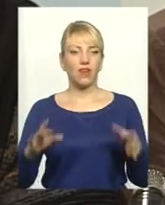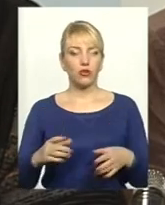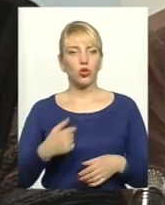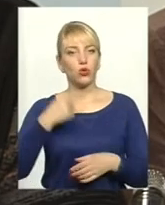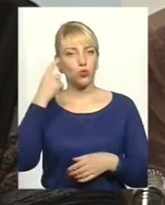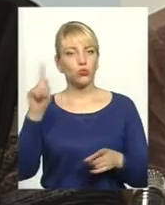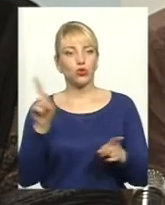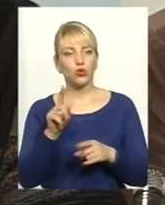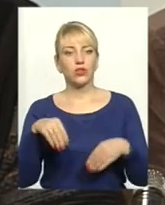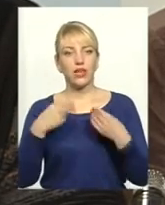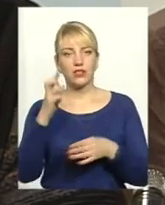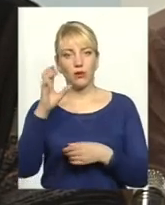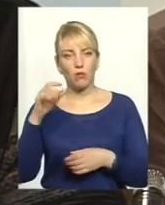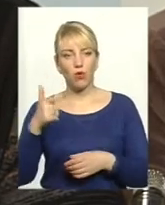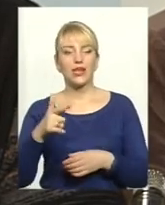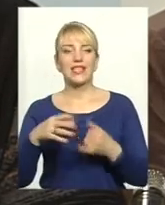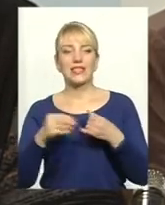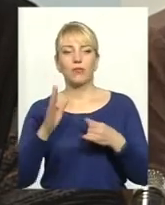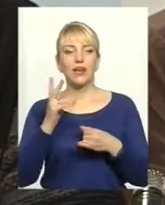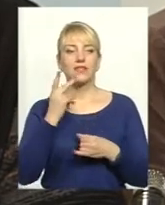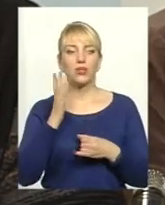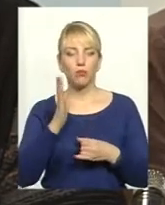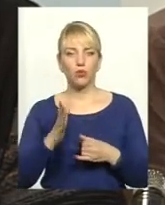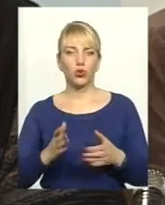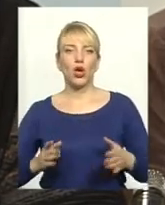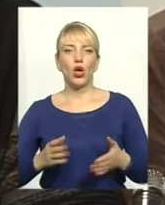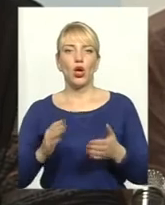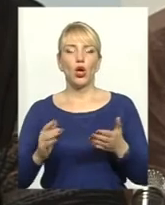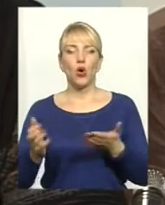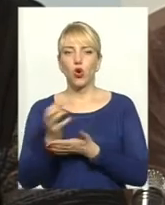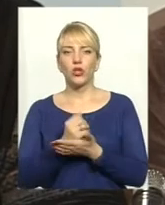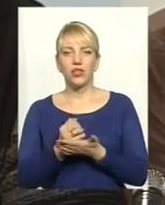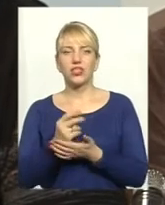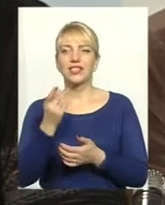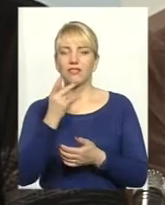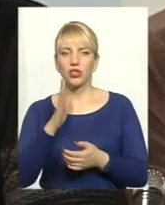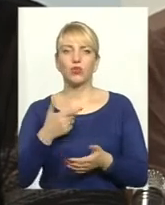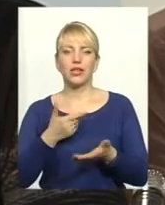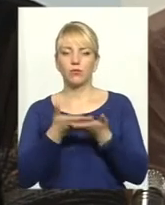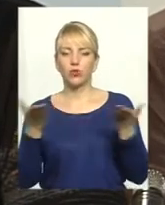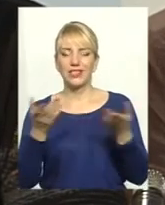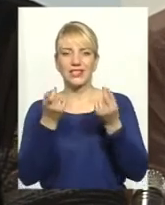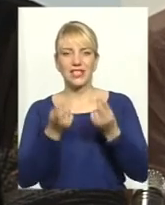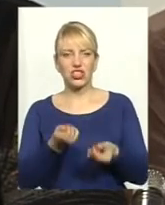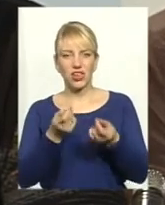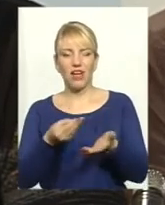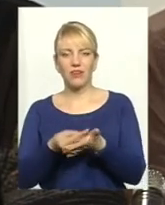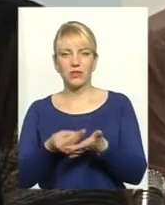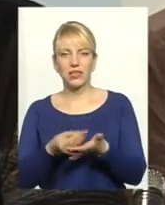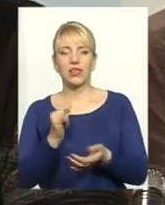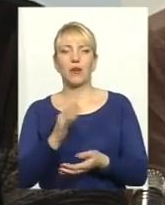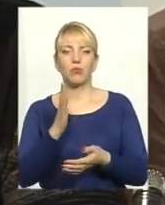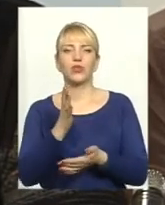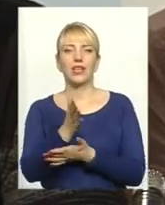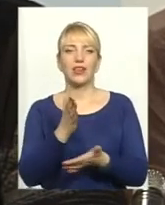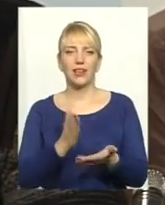Бог, і земля завжди буде родюча, і завжди в нас будуть полиції з дешевими цінами, завжди в нас буде хліб на столі,